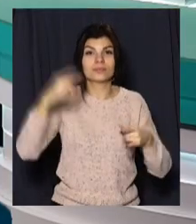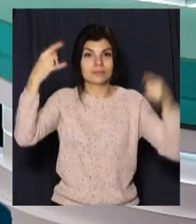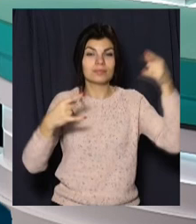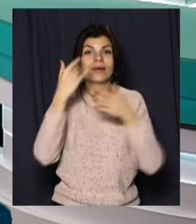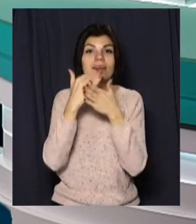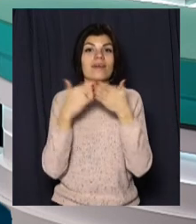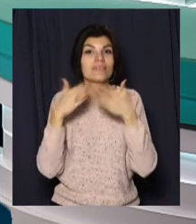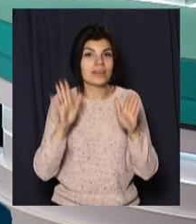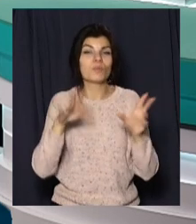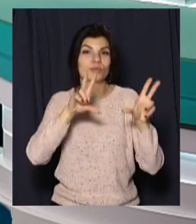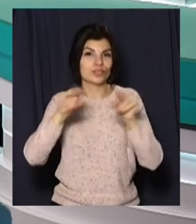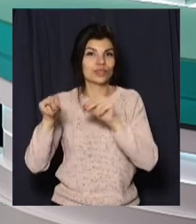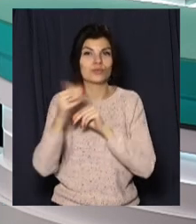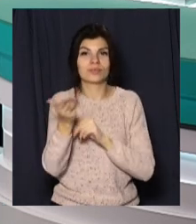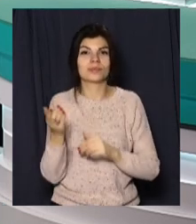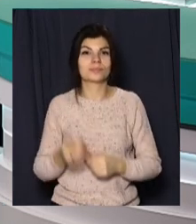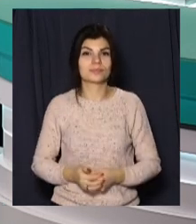з відкритим та нехай щастить!